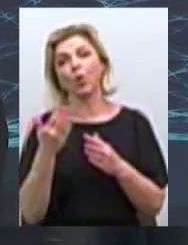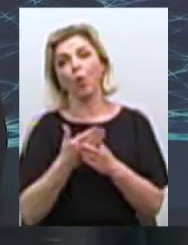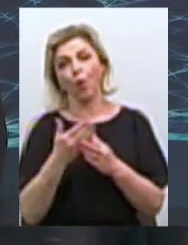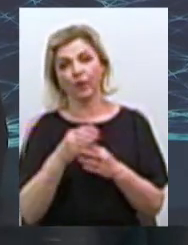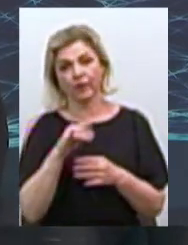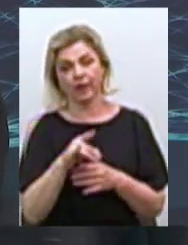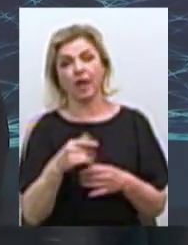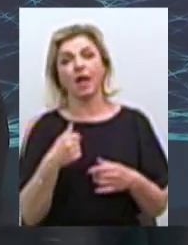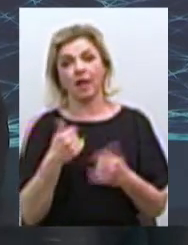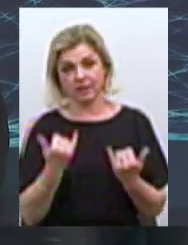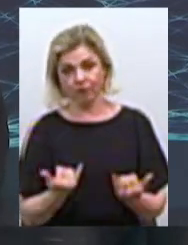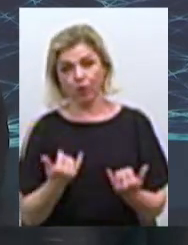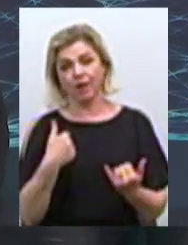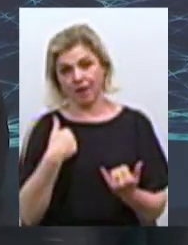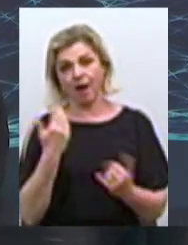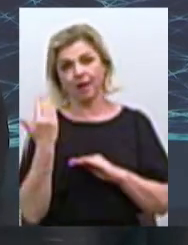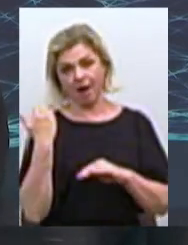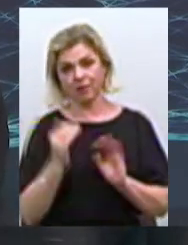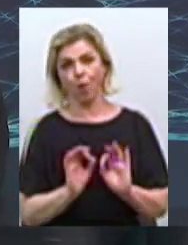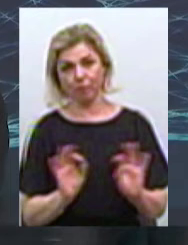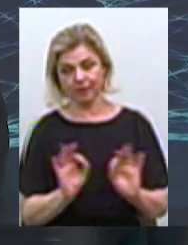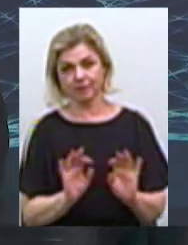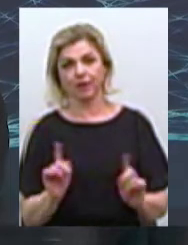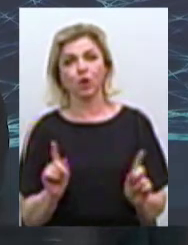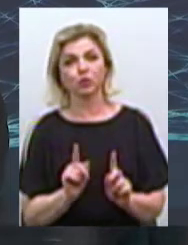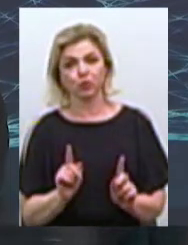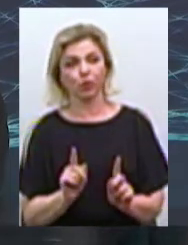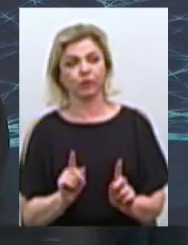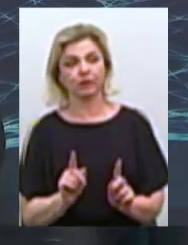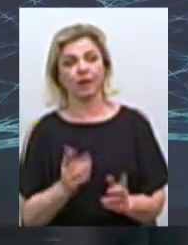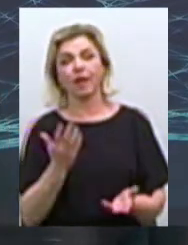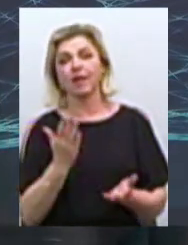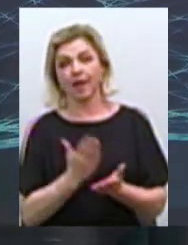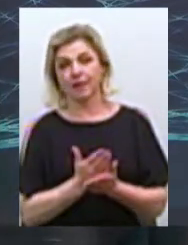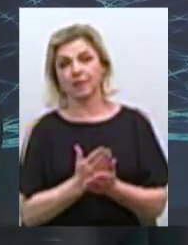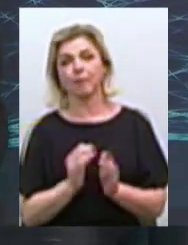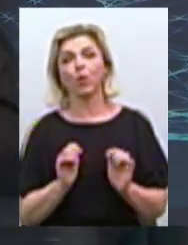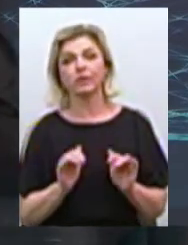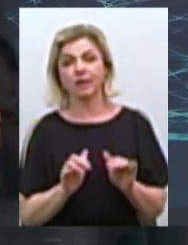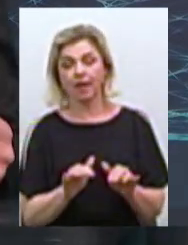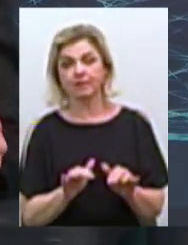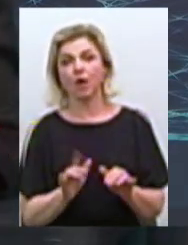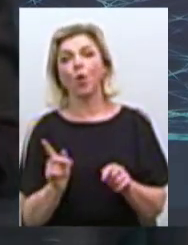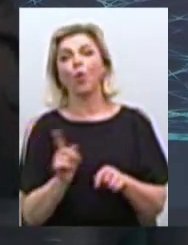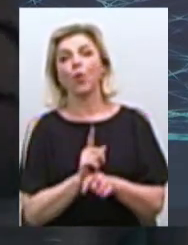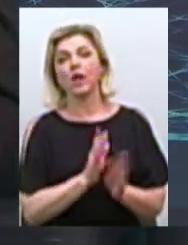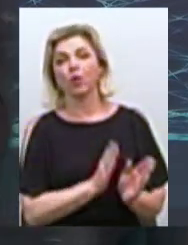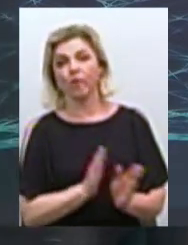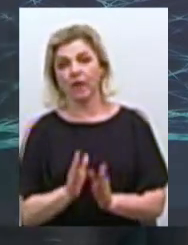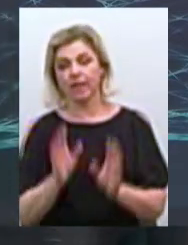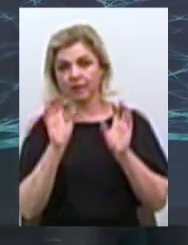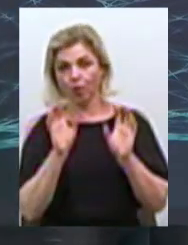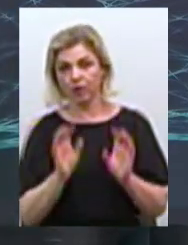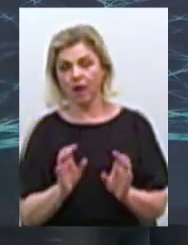я вже раніе объяснила, що якби є процес урегулирован законодавцем,